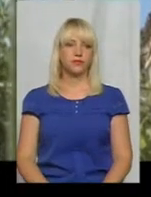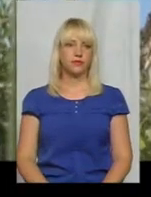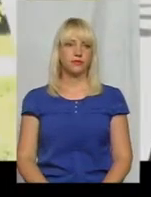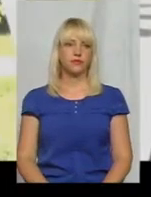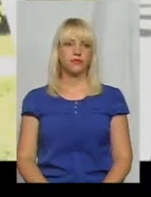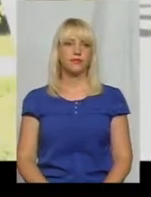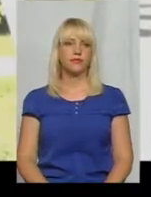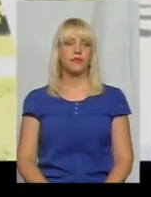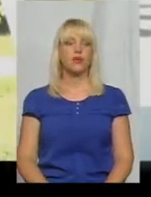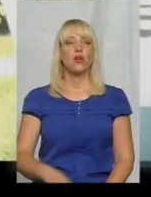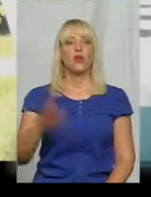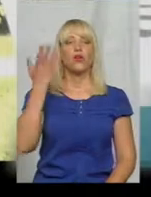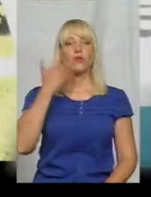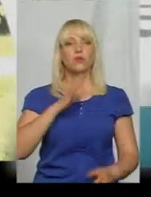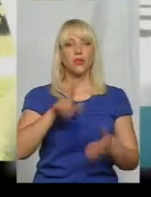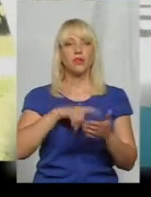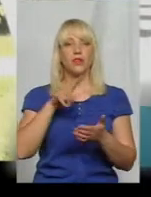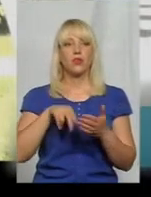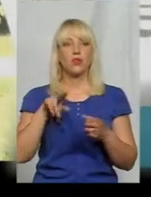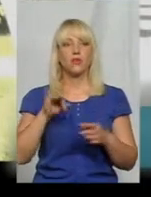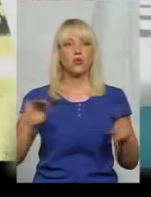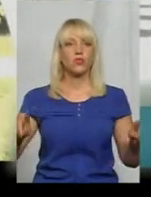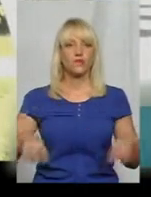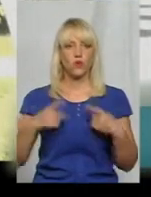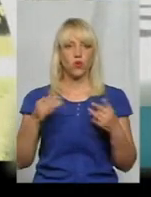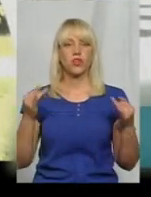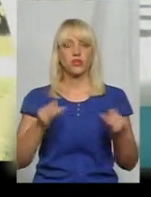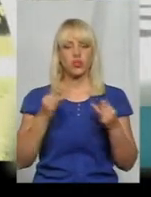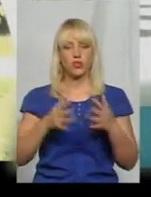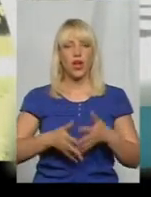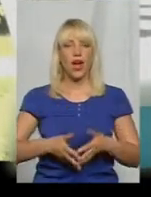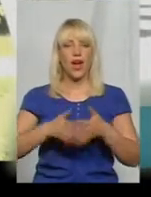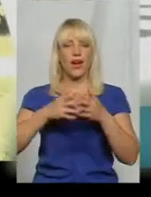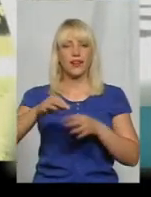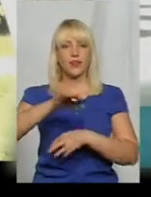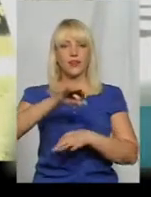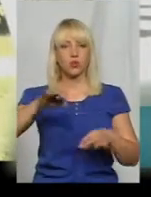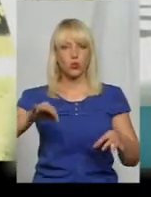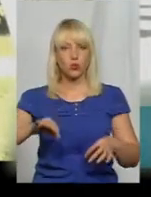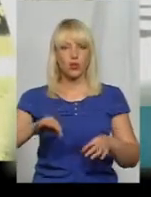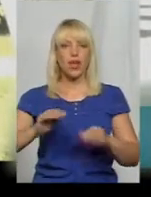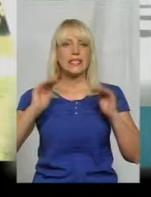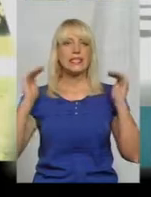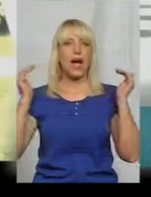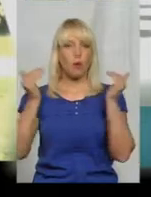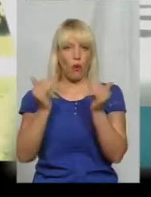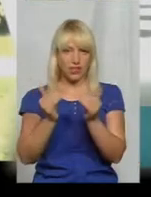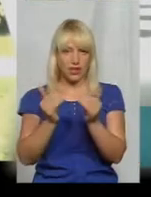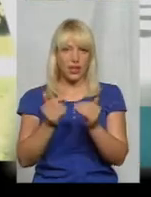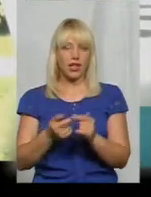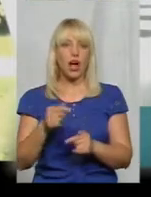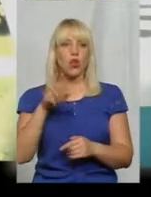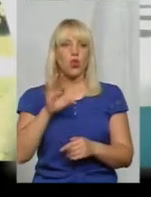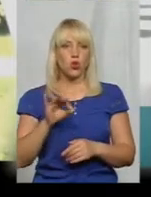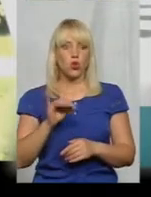Коли стояло питання про створення історично-архітектурного заповідника, то